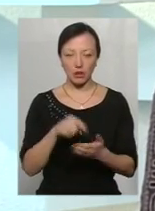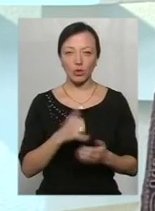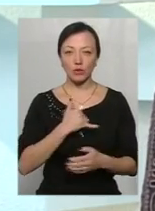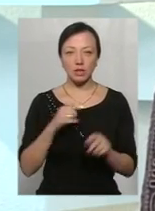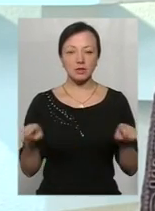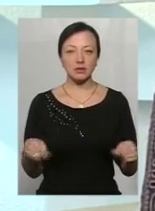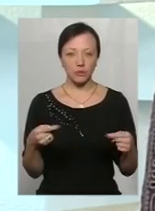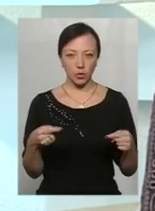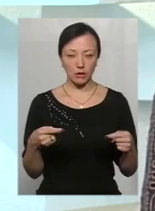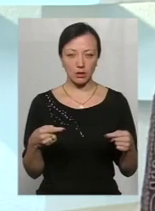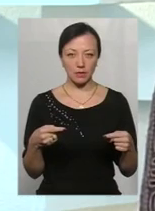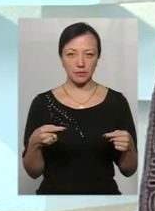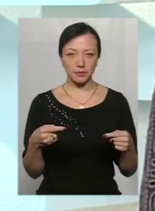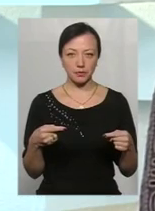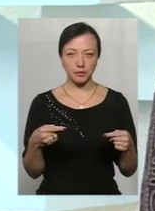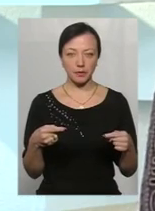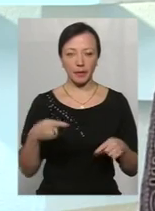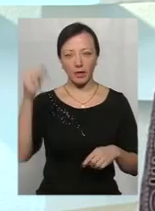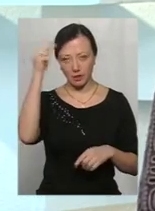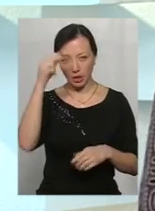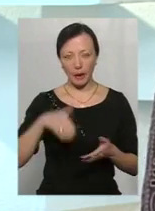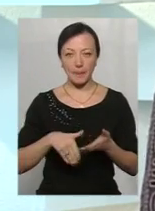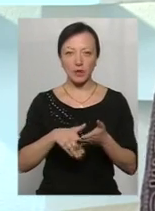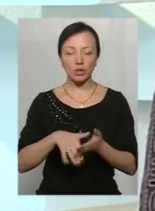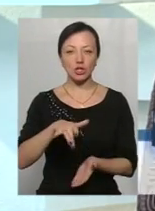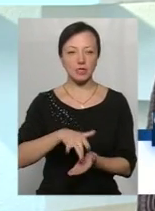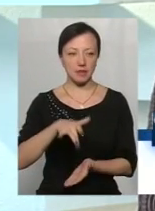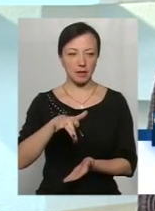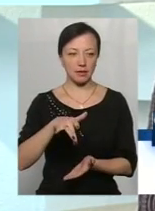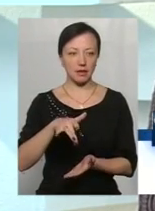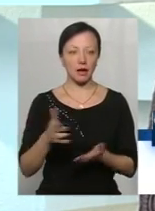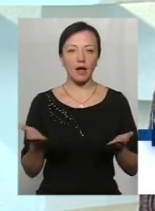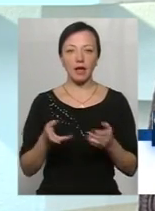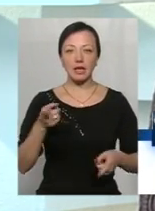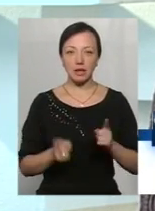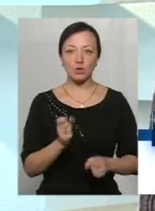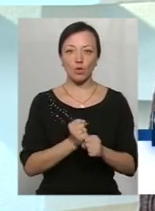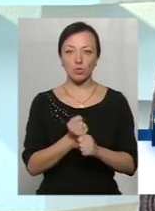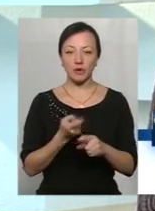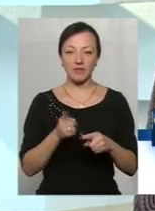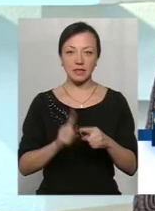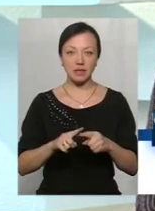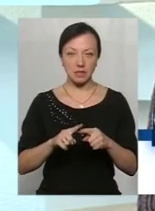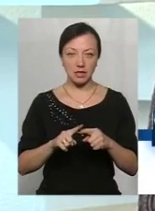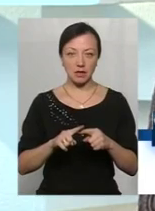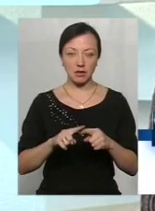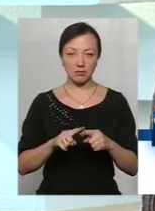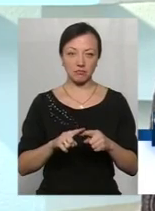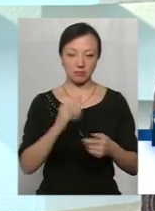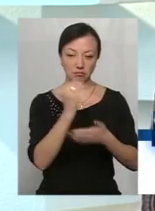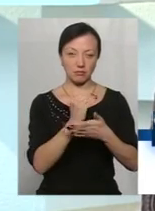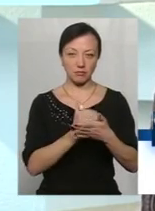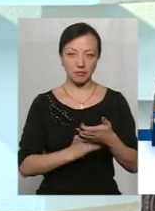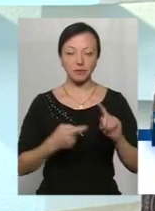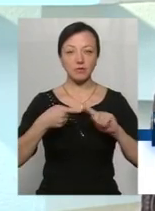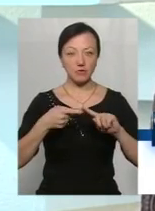створений навчально-методичний центр, який дійсно розробив ці практики. Одна з